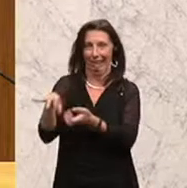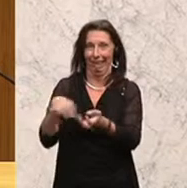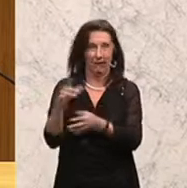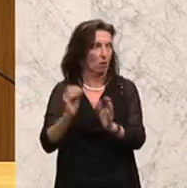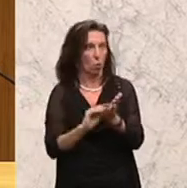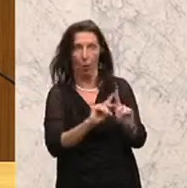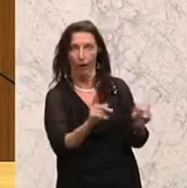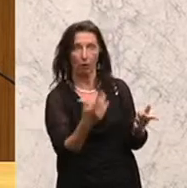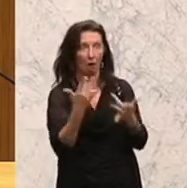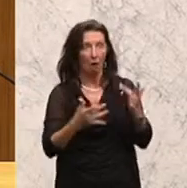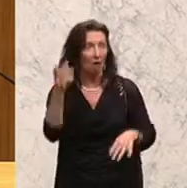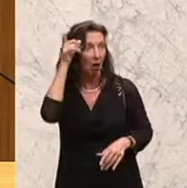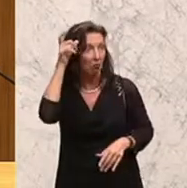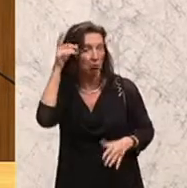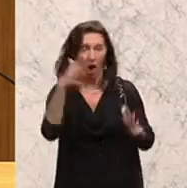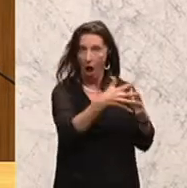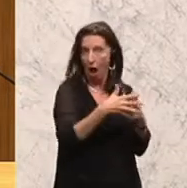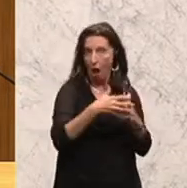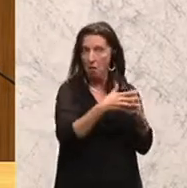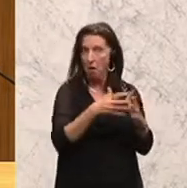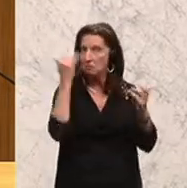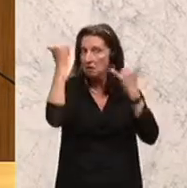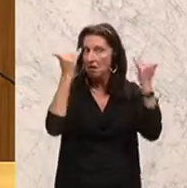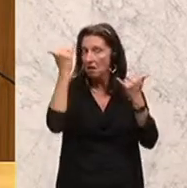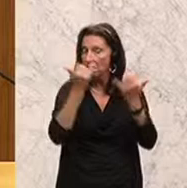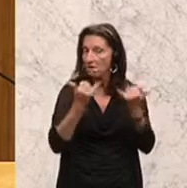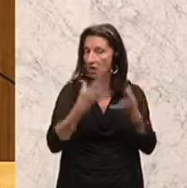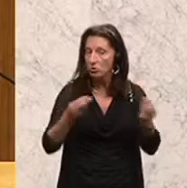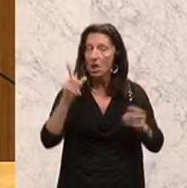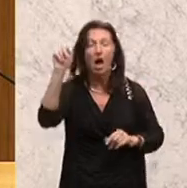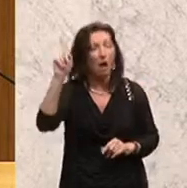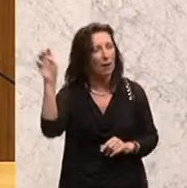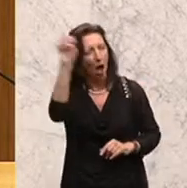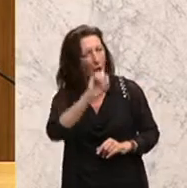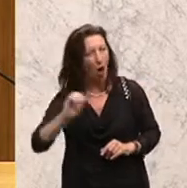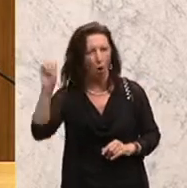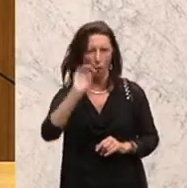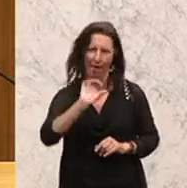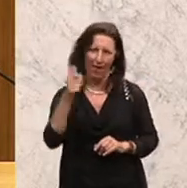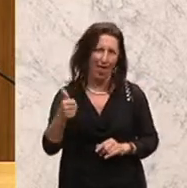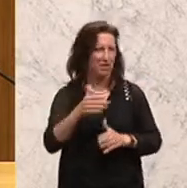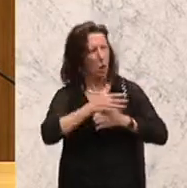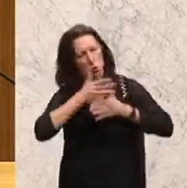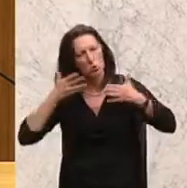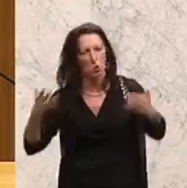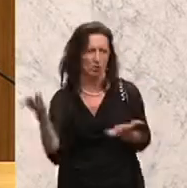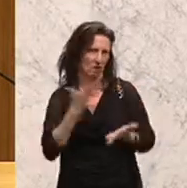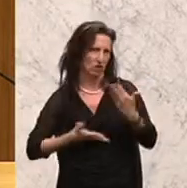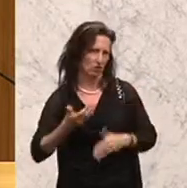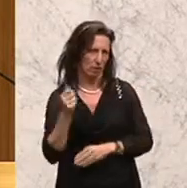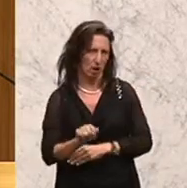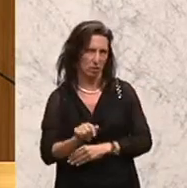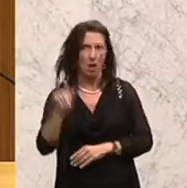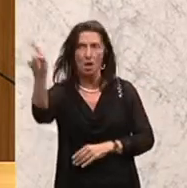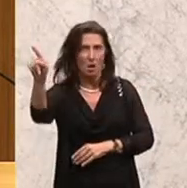vielleicht fällt der Türkei und den Amerikanern was ein dazu. Wenn Europa als größte Wirtschaftsmacht auf diesem Planeten nicht